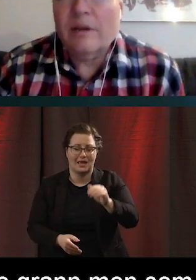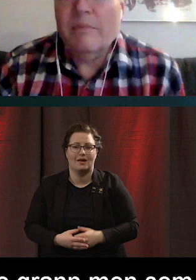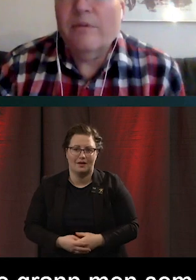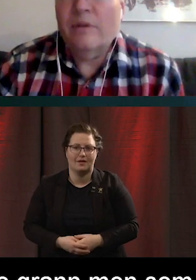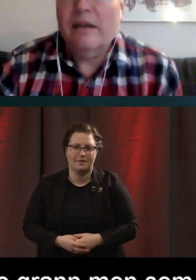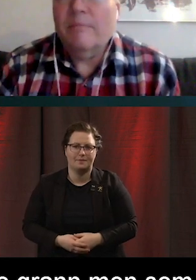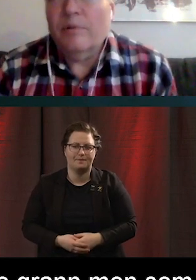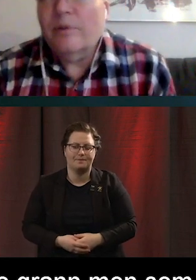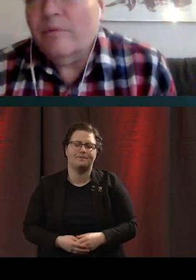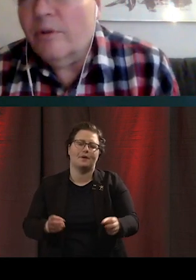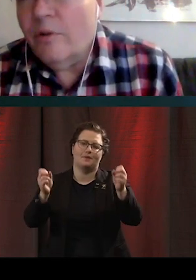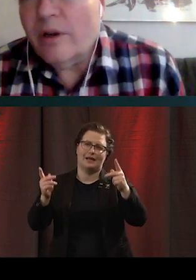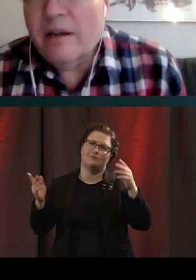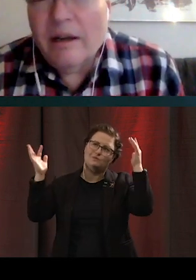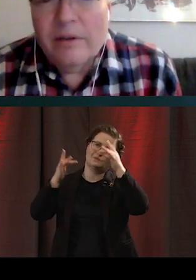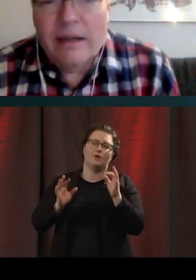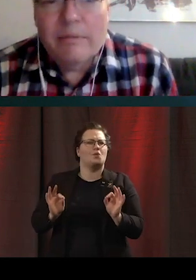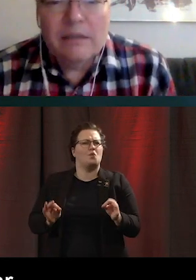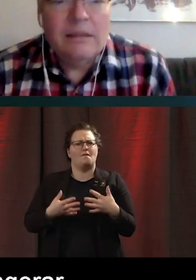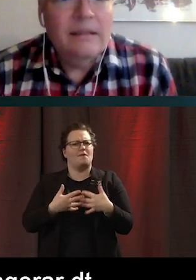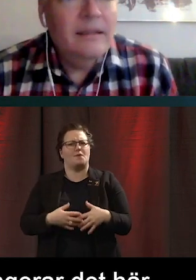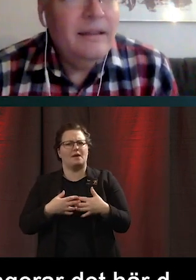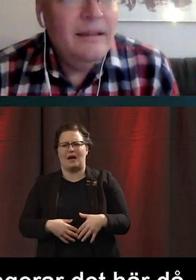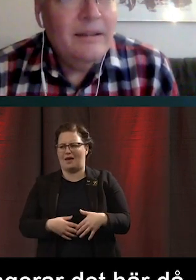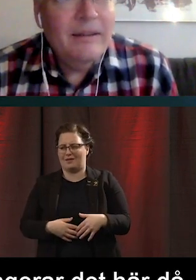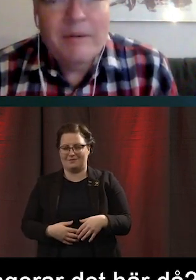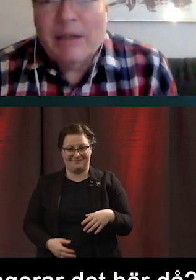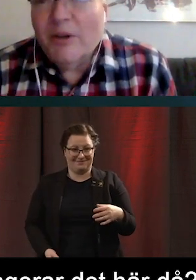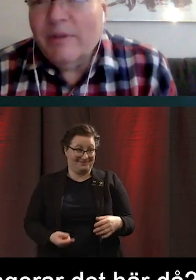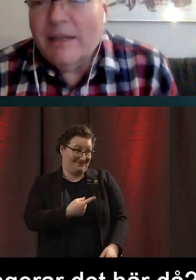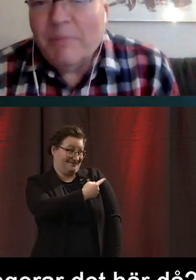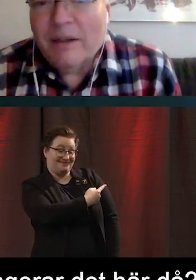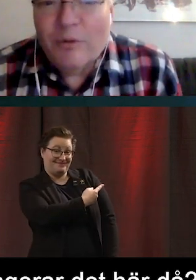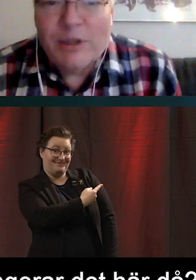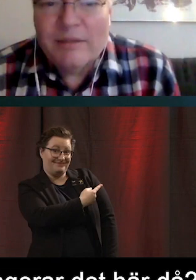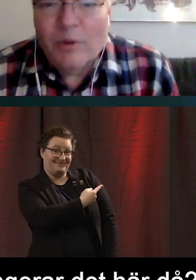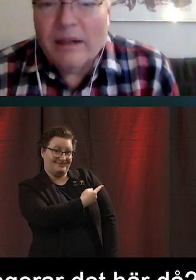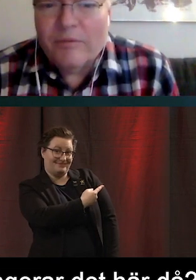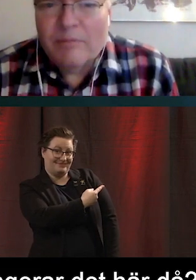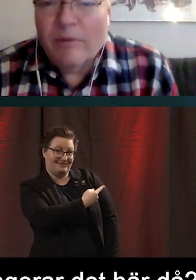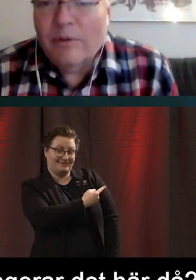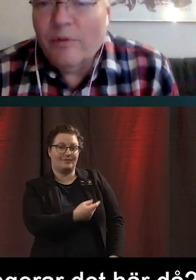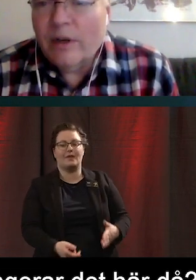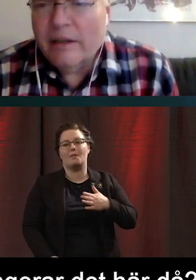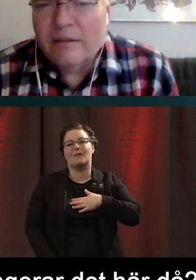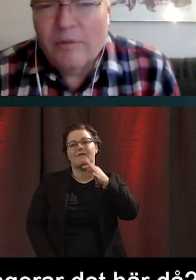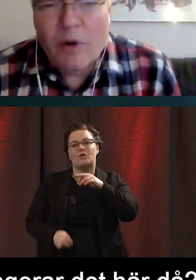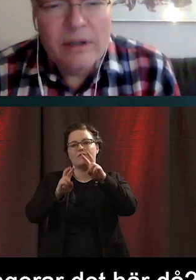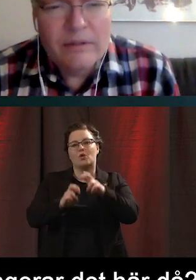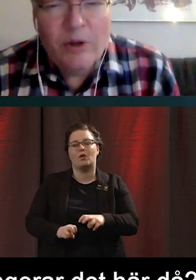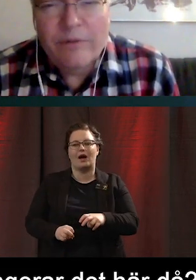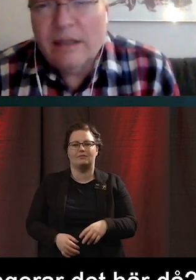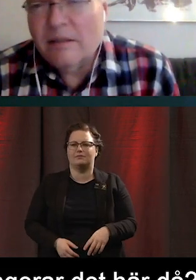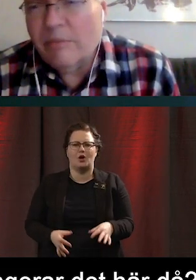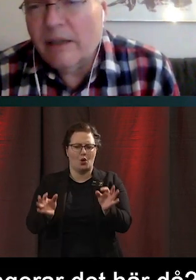Och då kan man ju fundera på hur funkar det här då? Det här är min övergripande forskningsfråga. Hur funkar det och